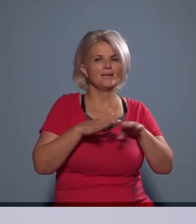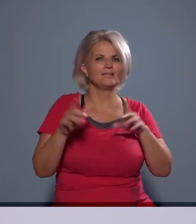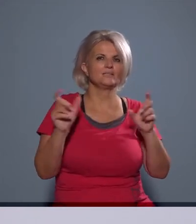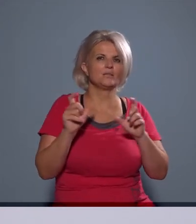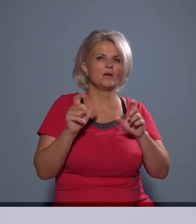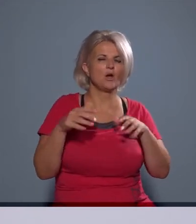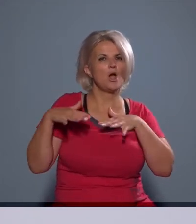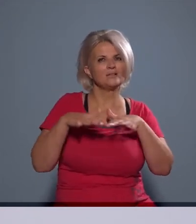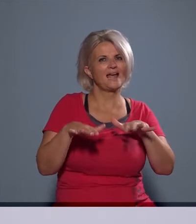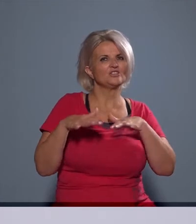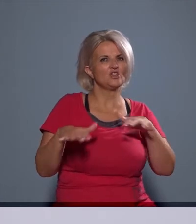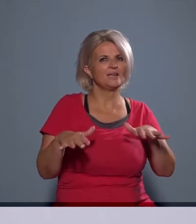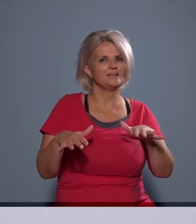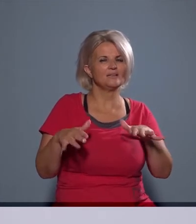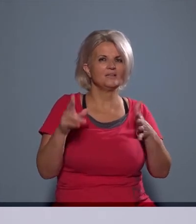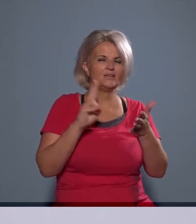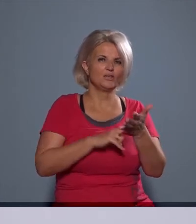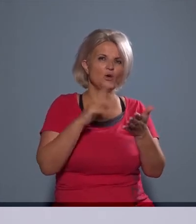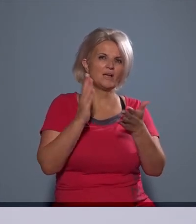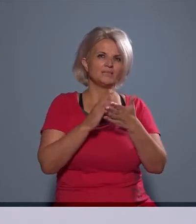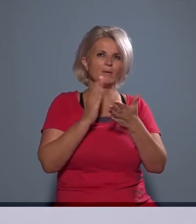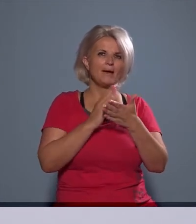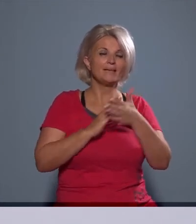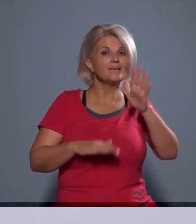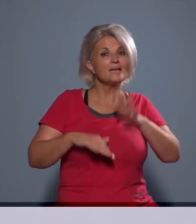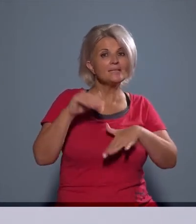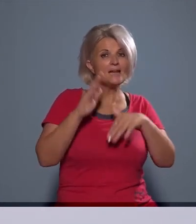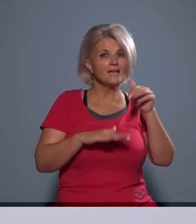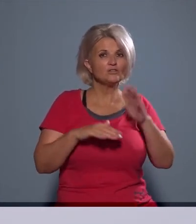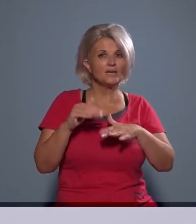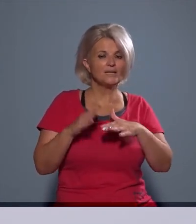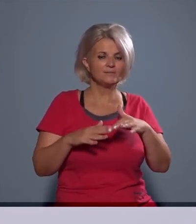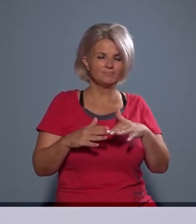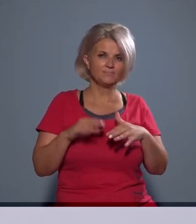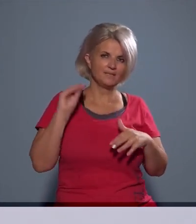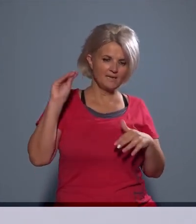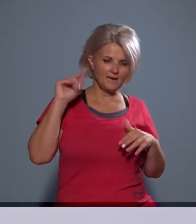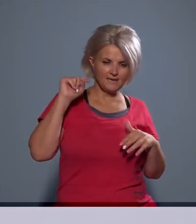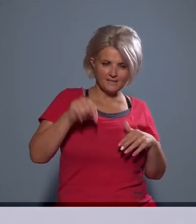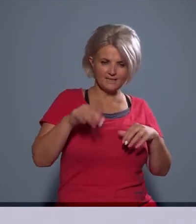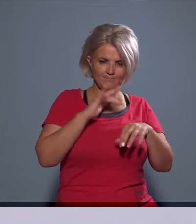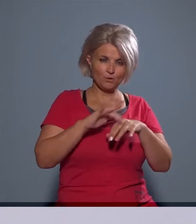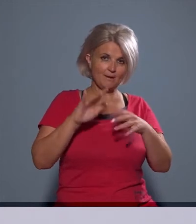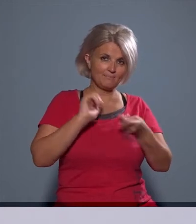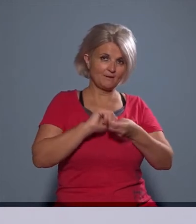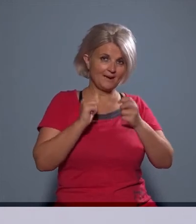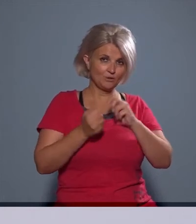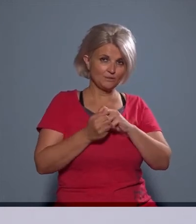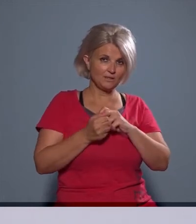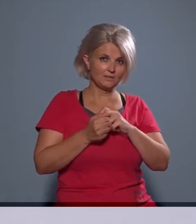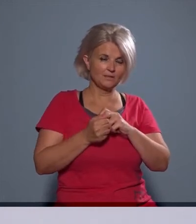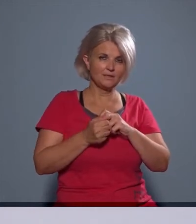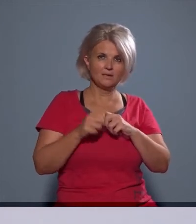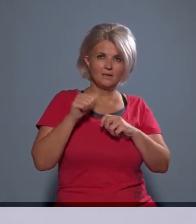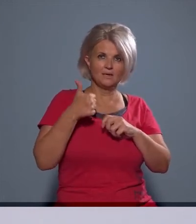hatásainak a jogszabályi kezelését jelentik, ezeket próbálta megváltoztatni. Csak hogy egy nagyon